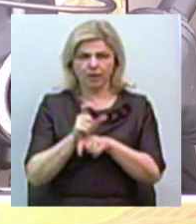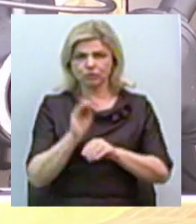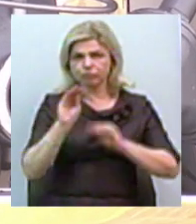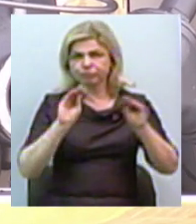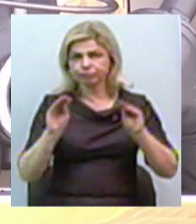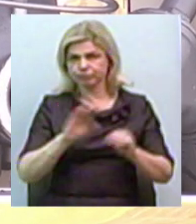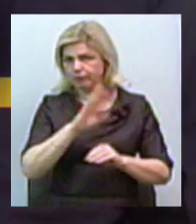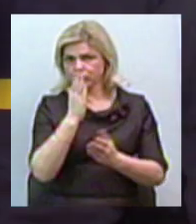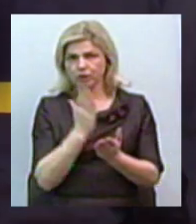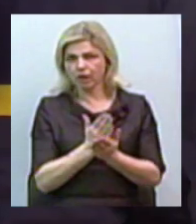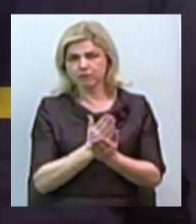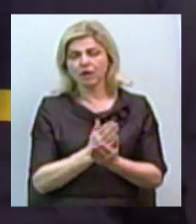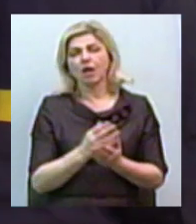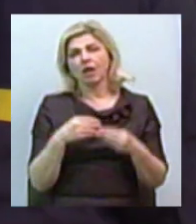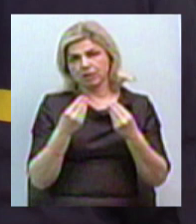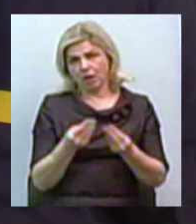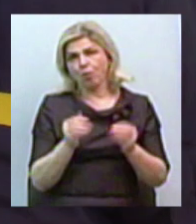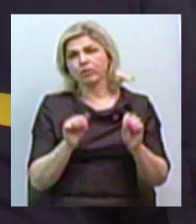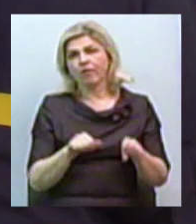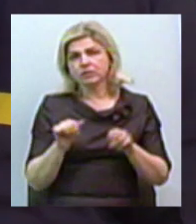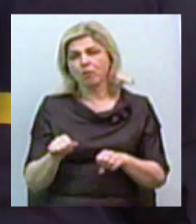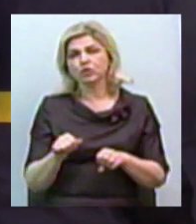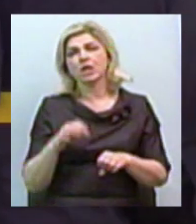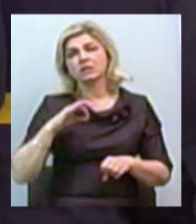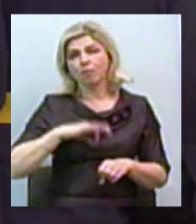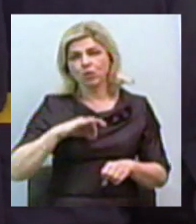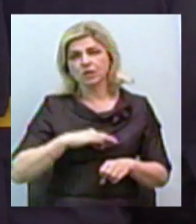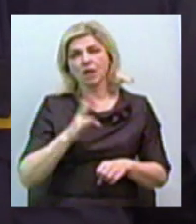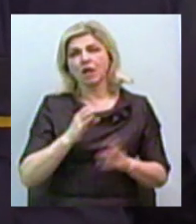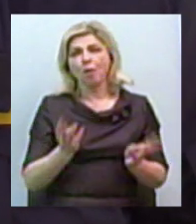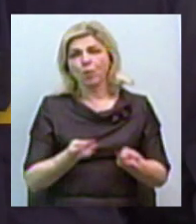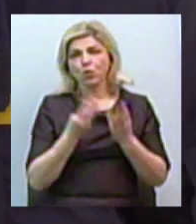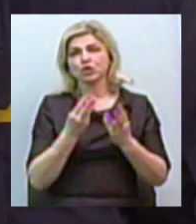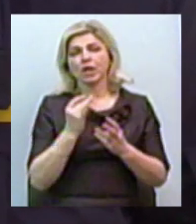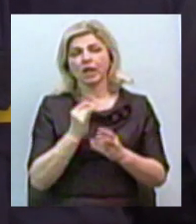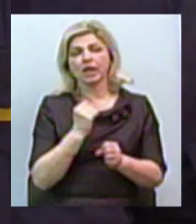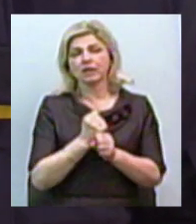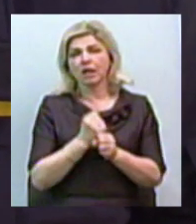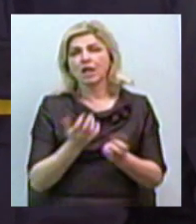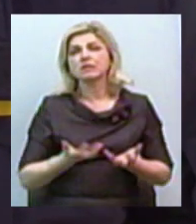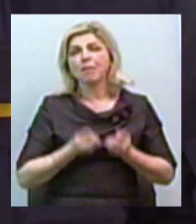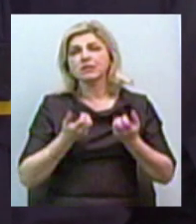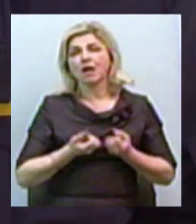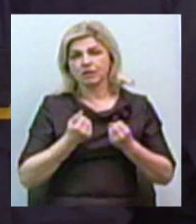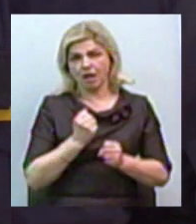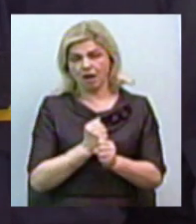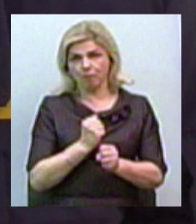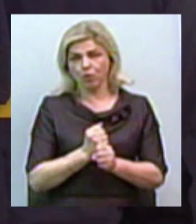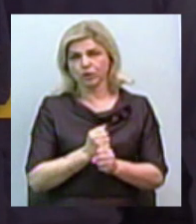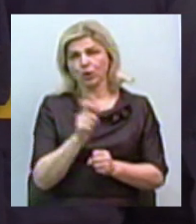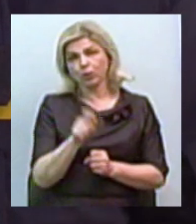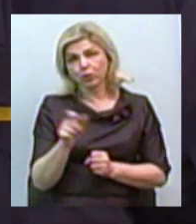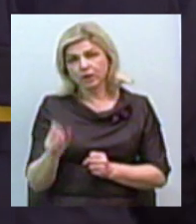дає змогу використовувати як на пожежі, так і проведення аварійно-рятувальних робіт, рятування людей